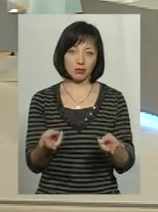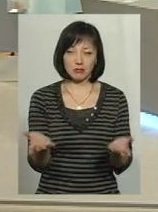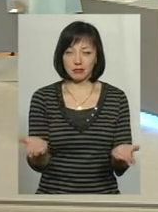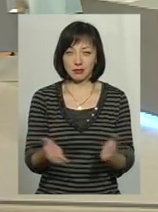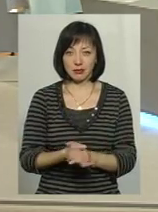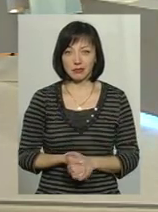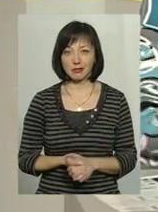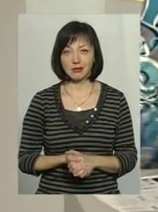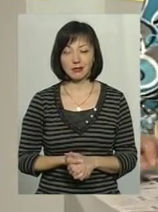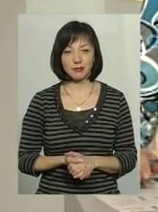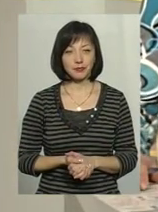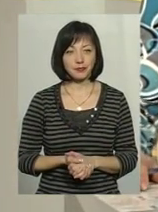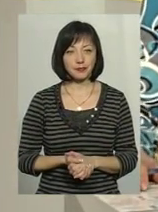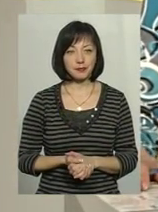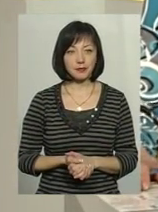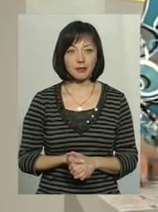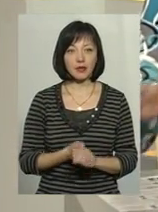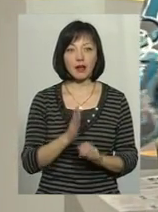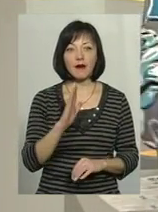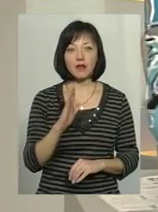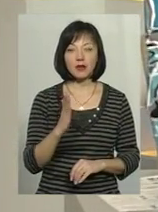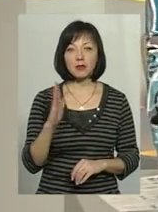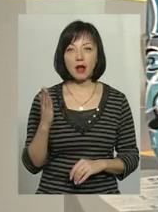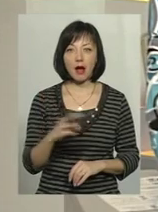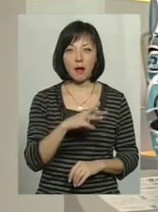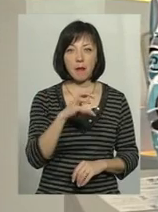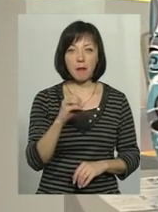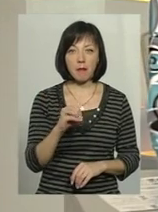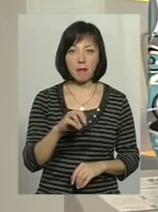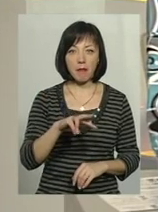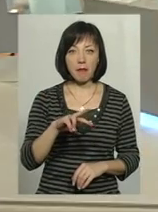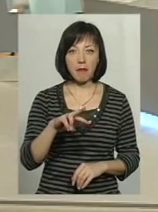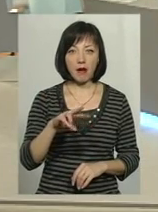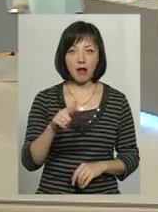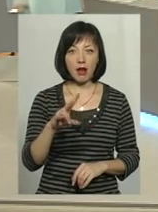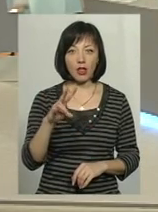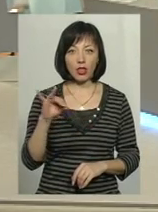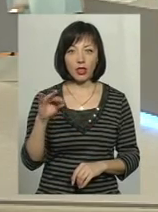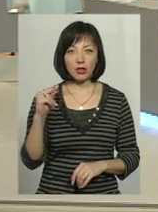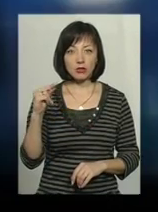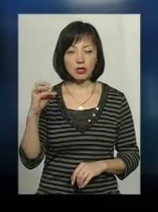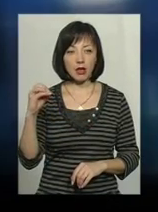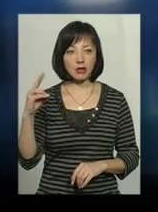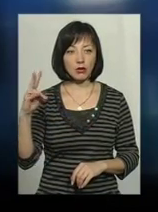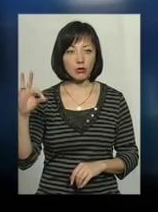Далі, Володимир Володимирович Мельниченко. Пані Олена.